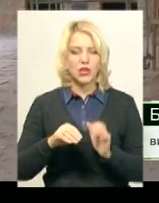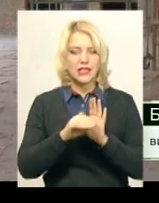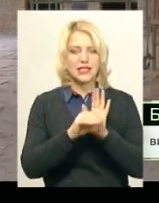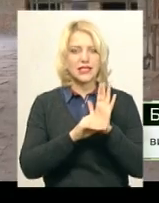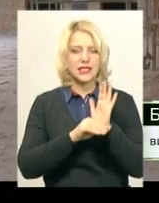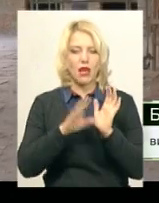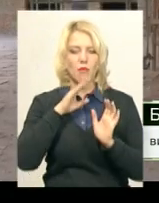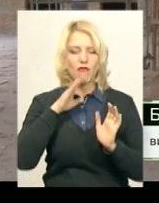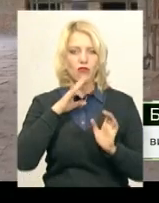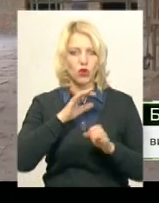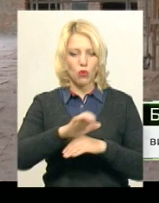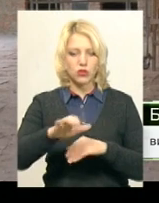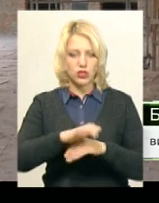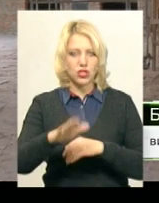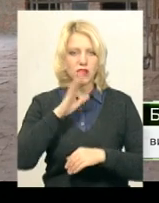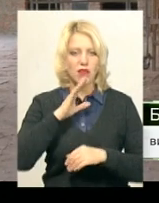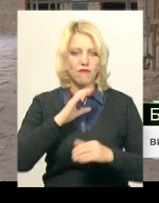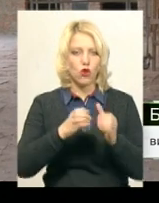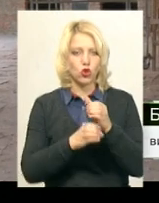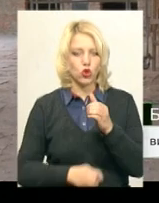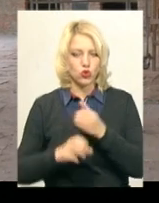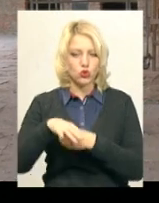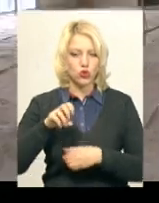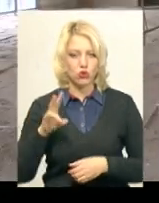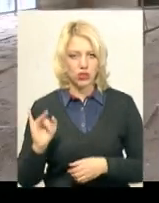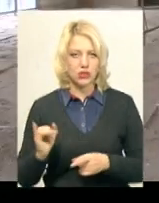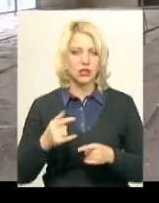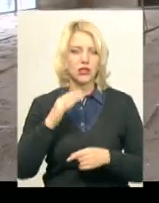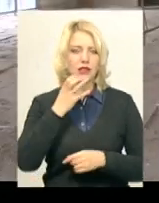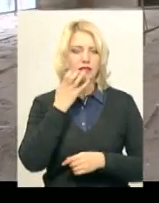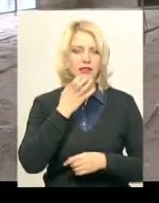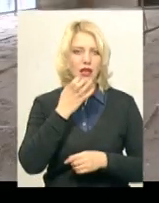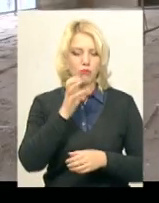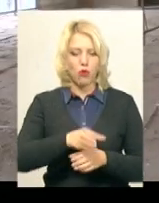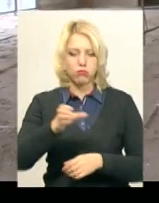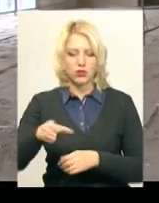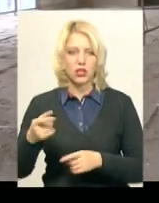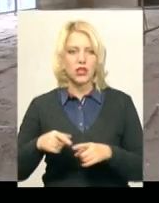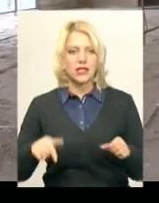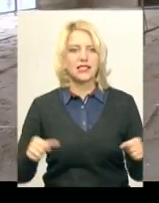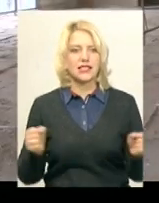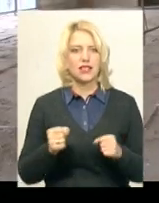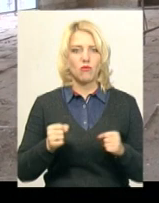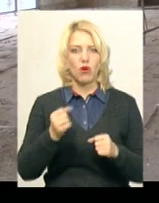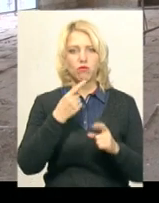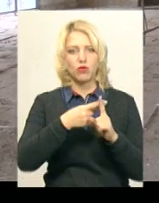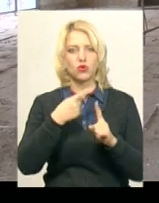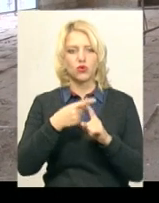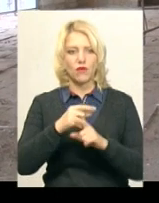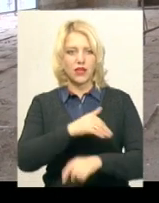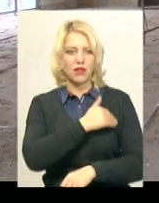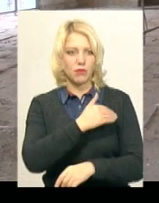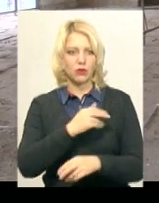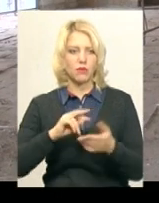водопостачання, водовідведення і теплопостачання. Оскільки тут зимою пристава температура, то